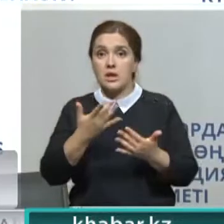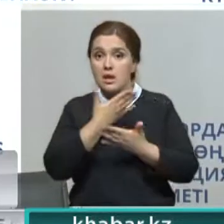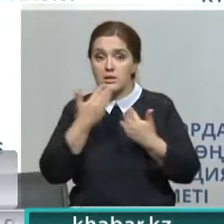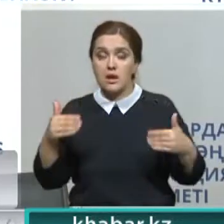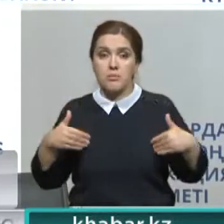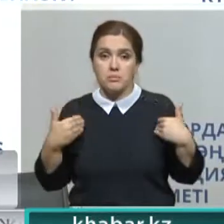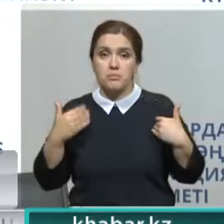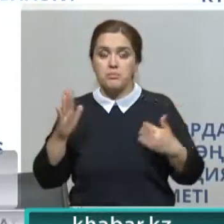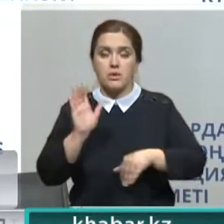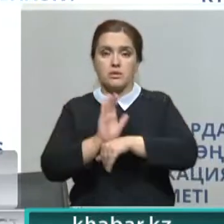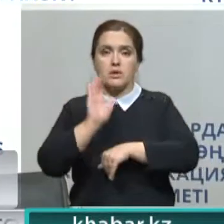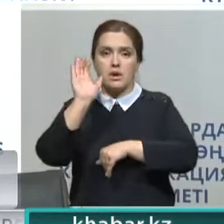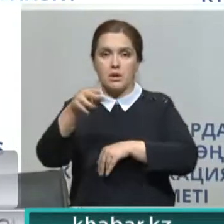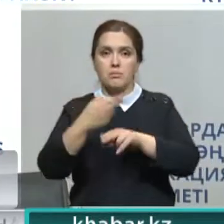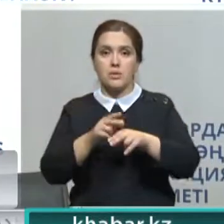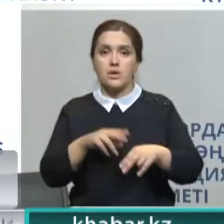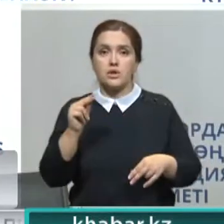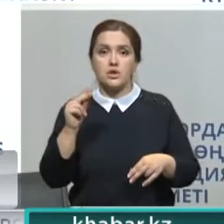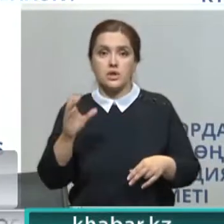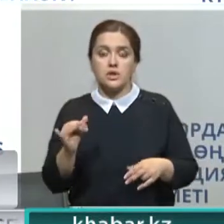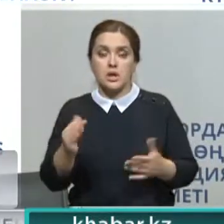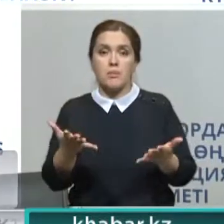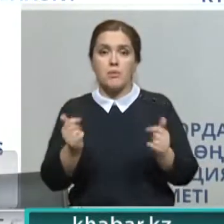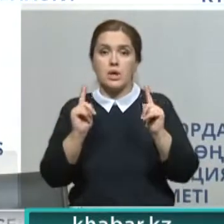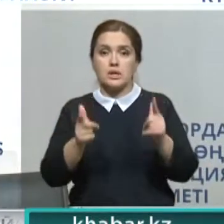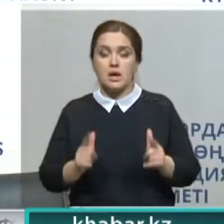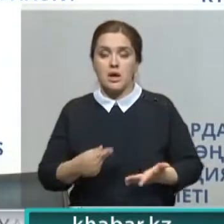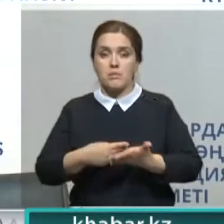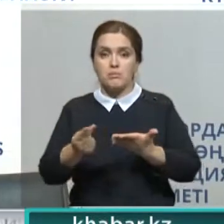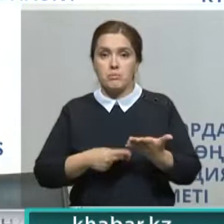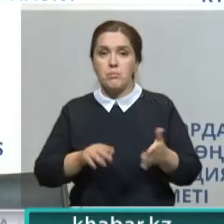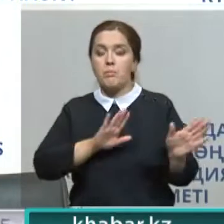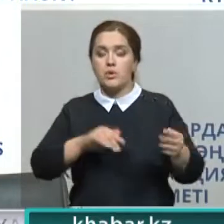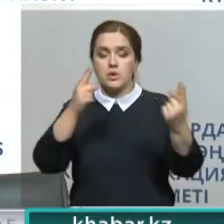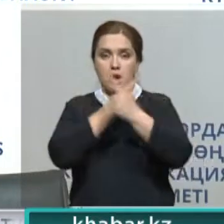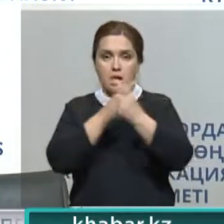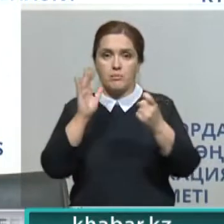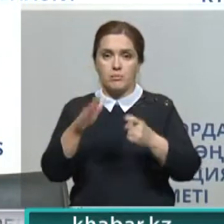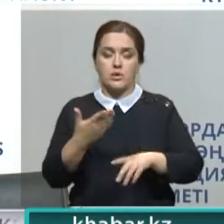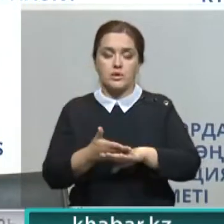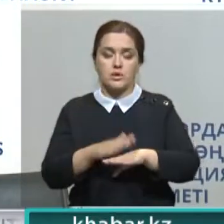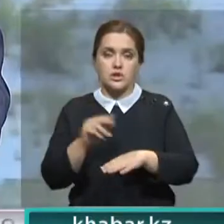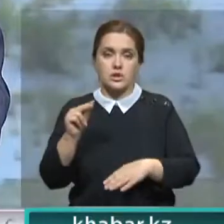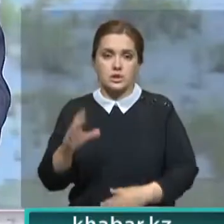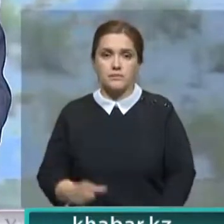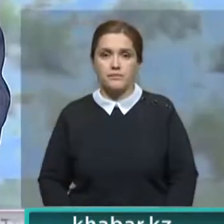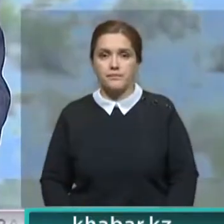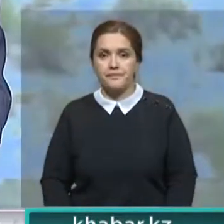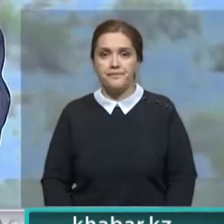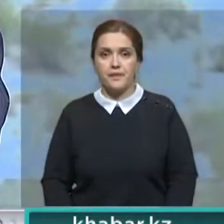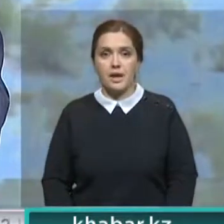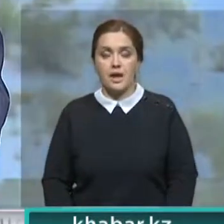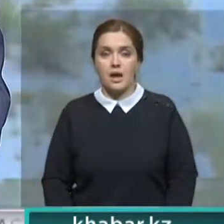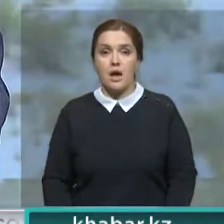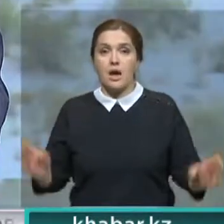отправим заключение в департамент по чрезвычайным ситуациям и получим согласование. После будем объявлять чрезвычайное положение. А между